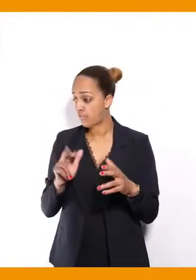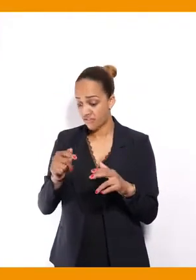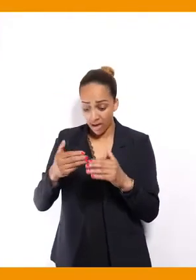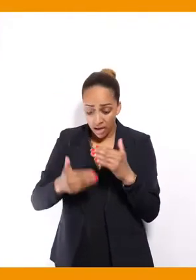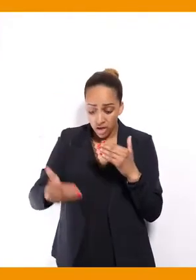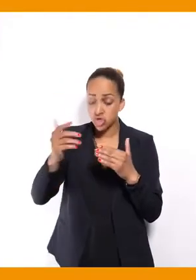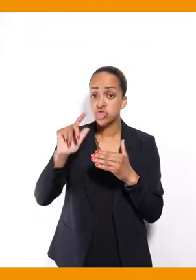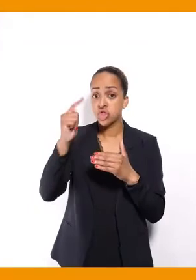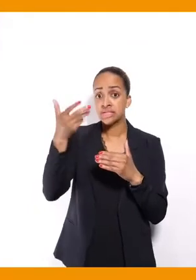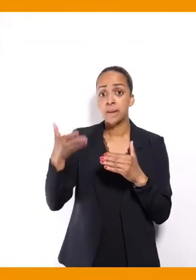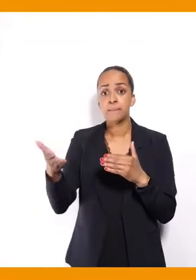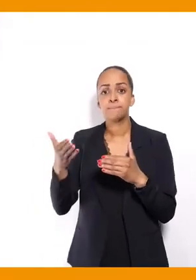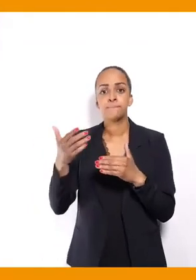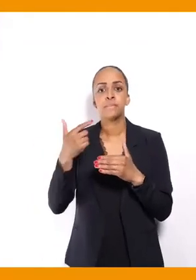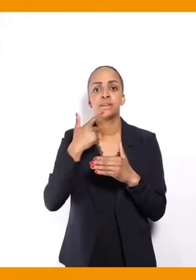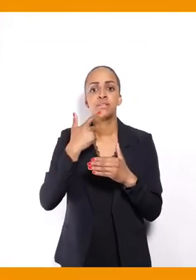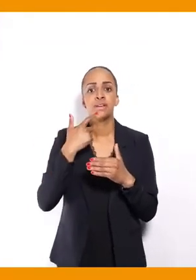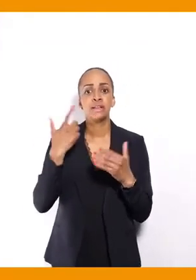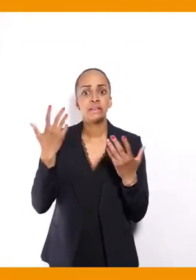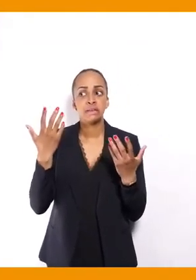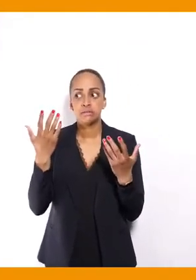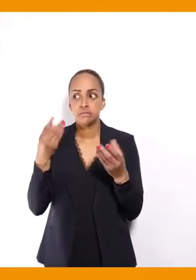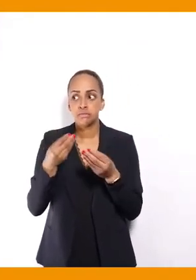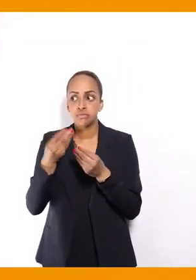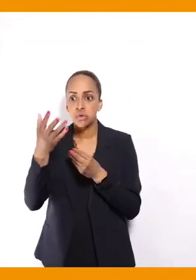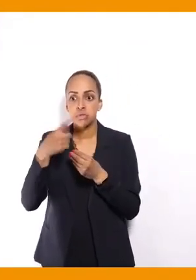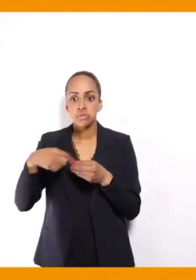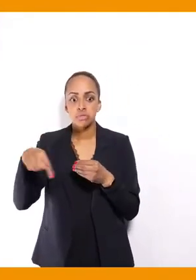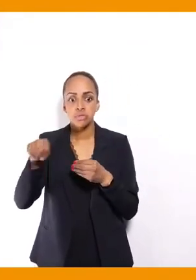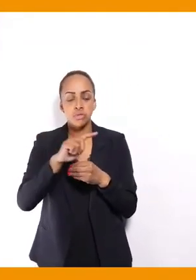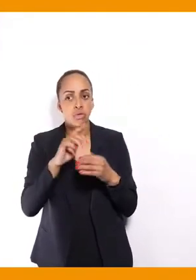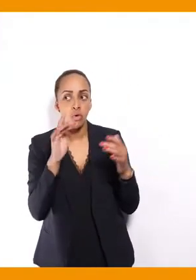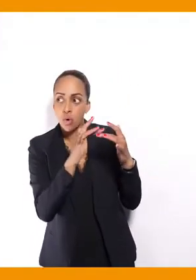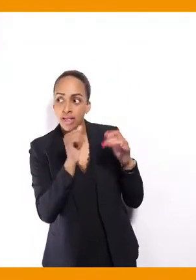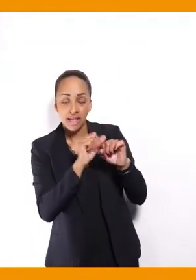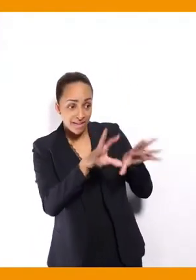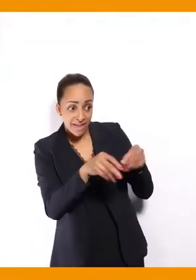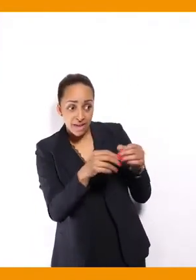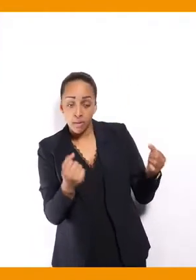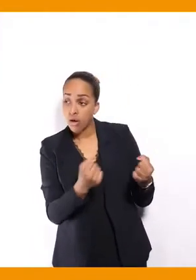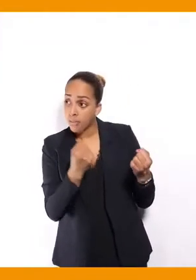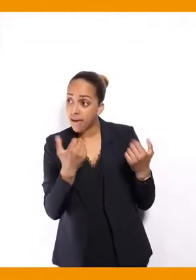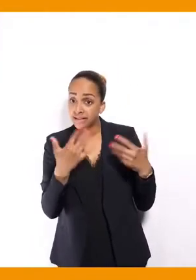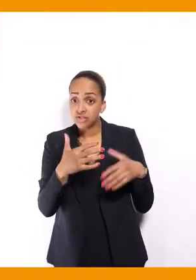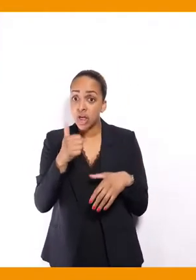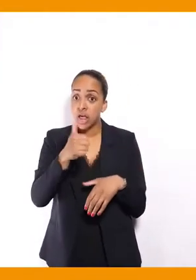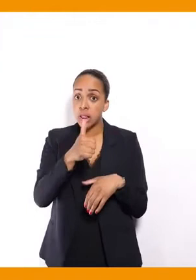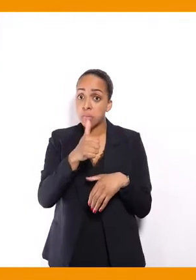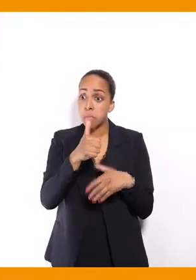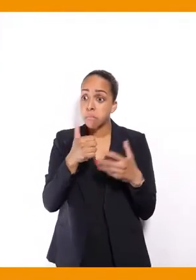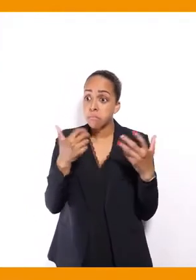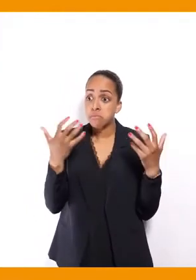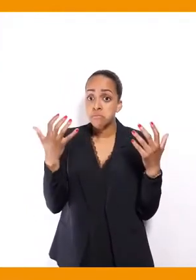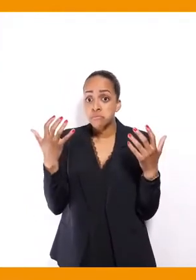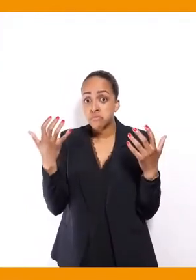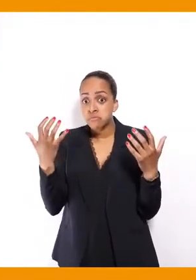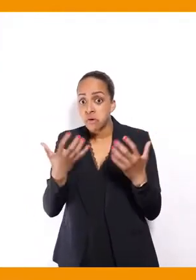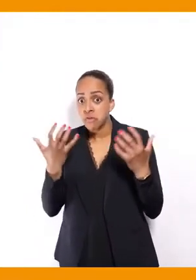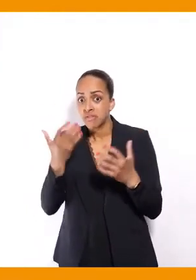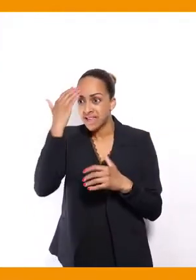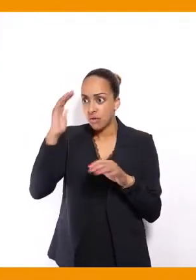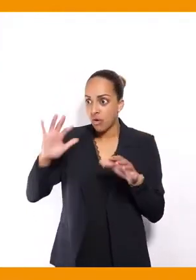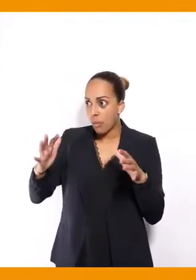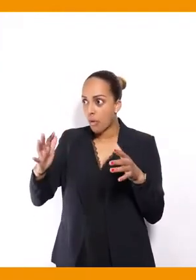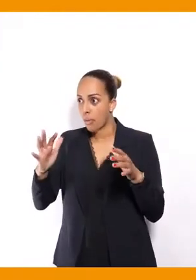sous peu, est-ce que ça a suscité des contacts avec les équipes de campagne qui sont peut-être aussi demandeuses de comment faire finalement,